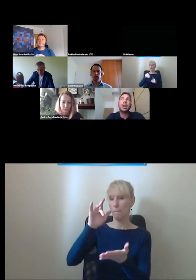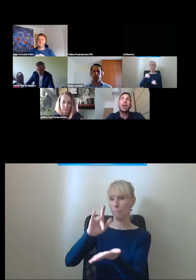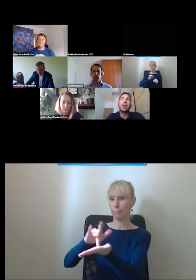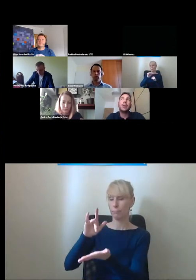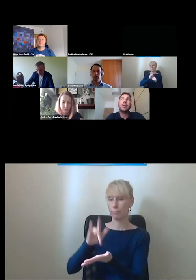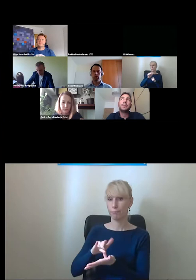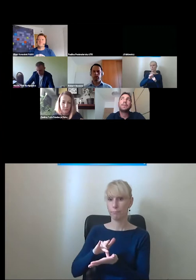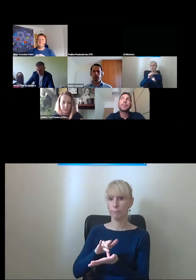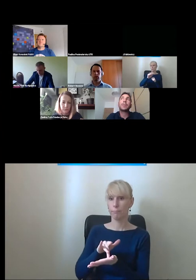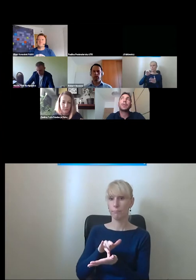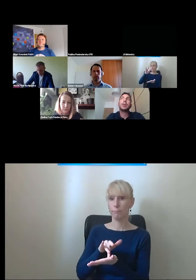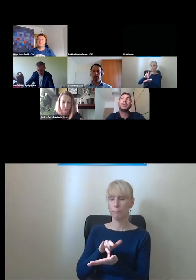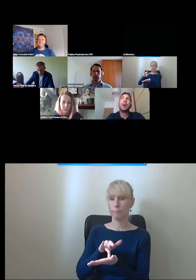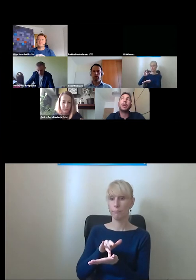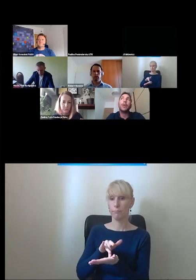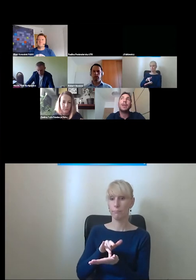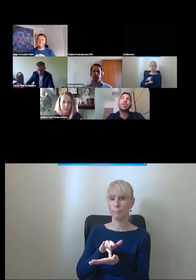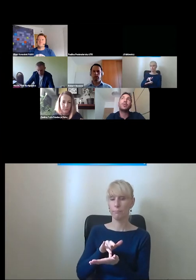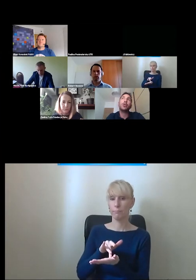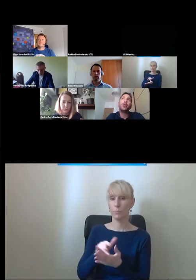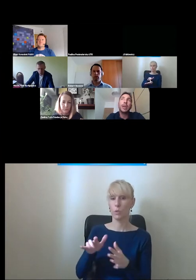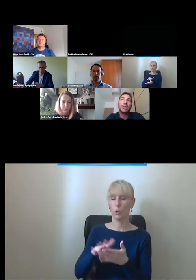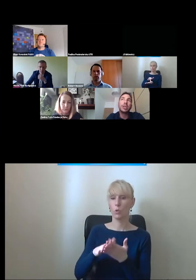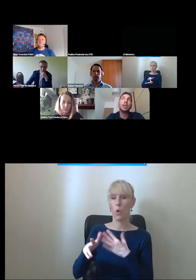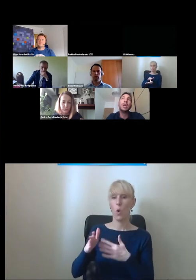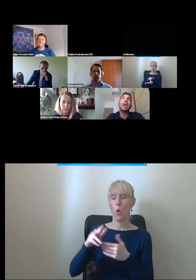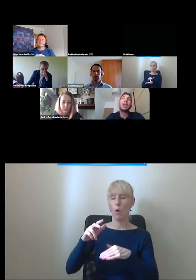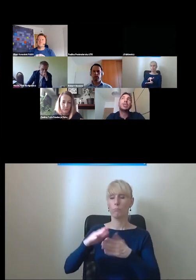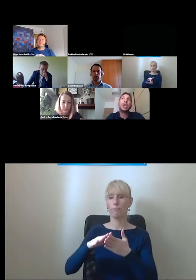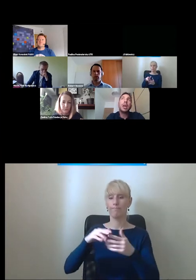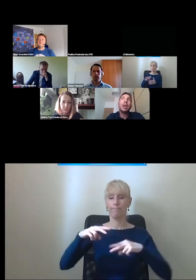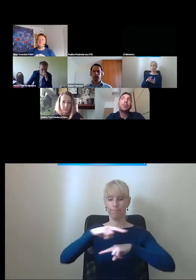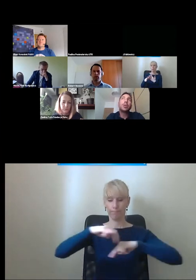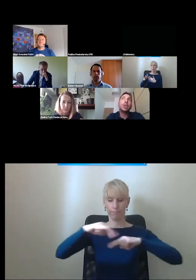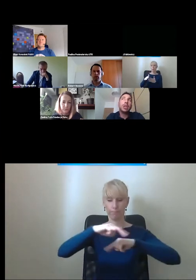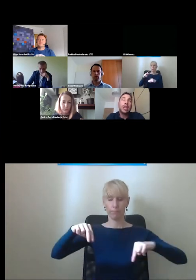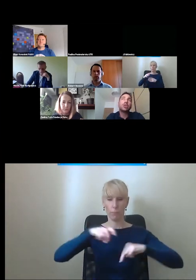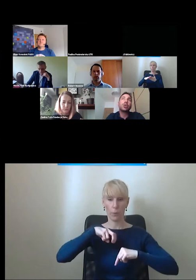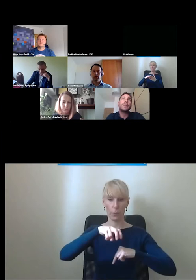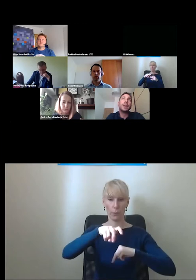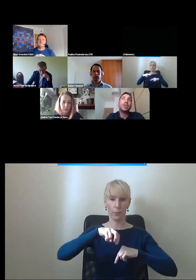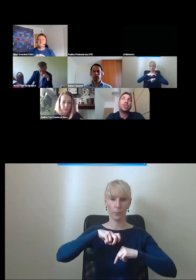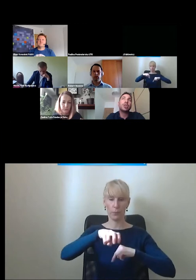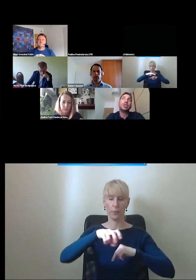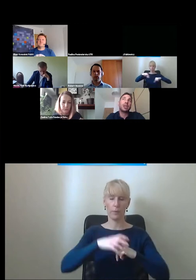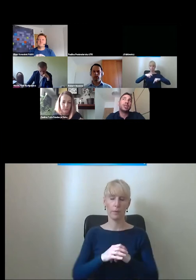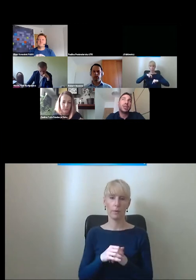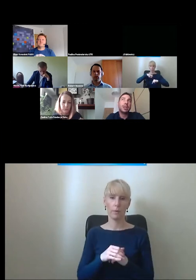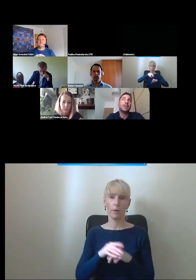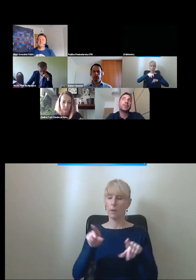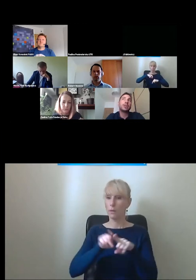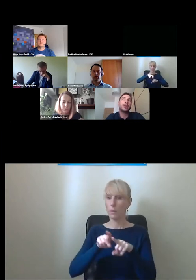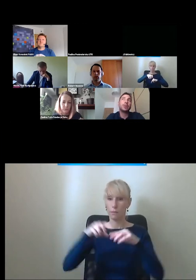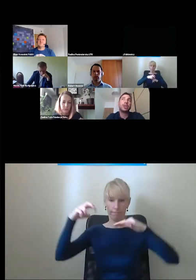o większym ruchu pieszych, gdzie i też w większych